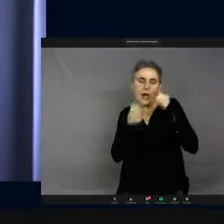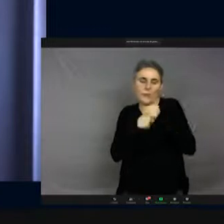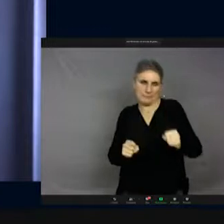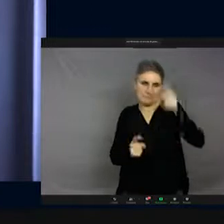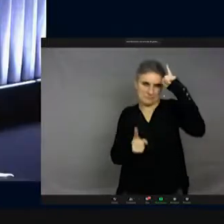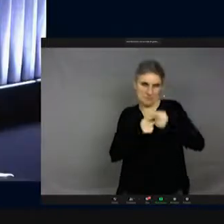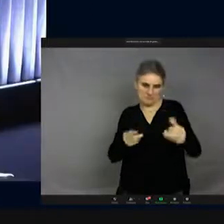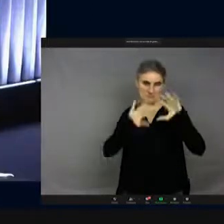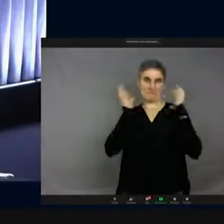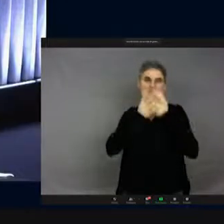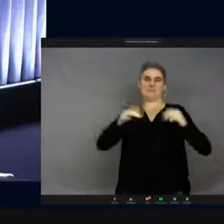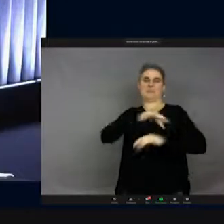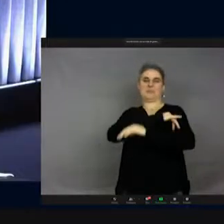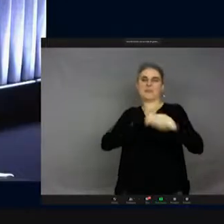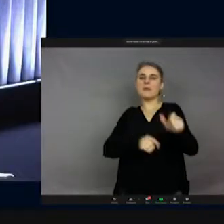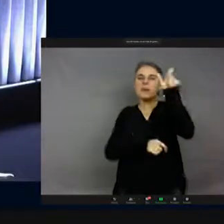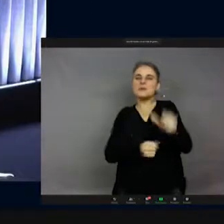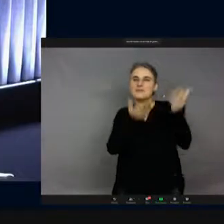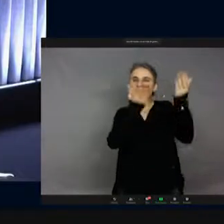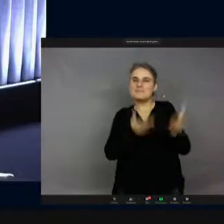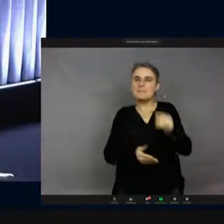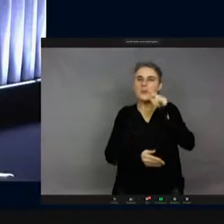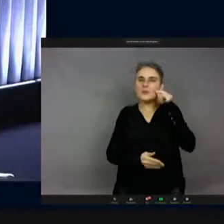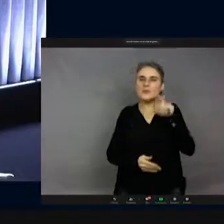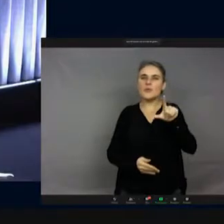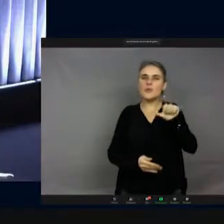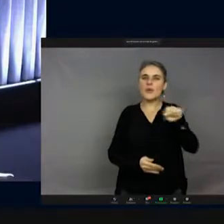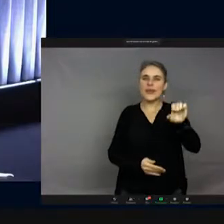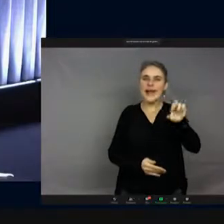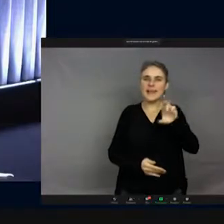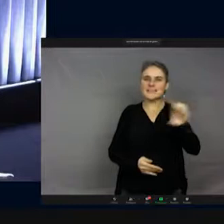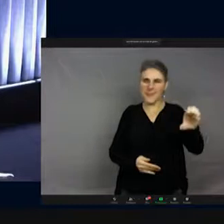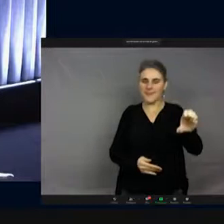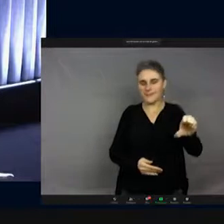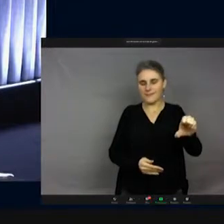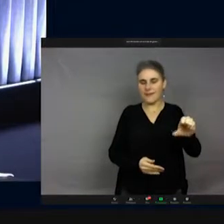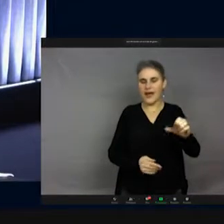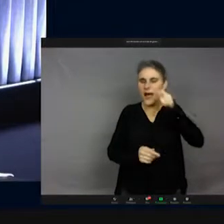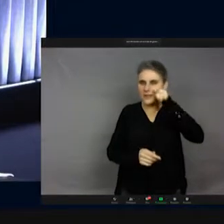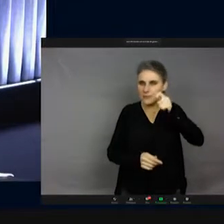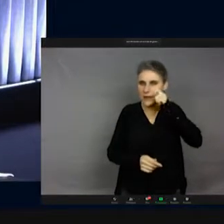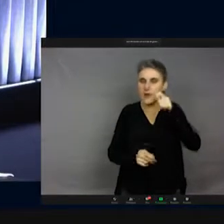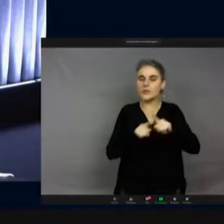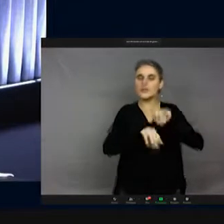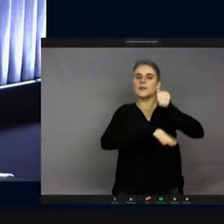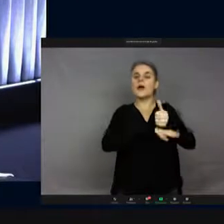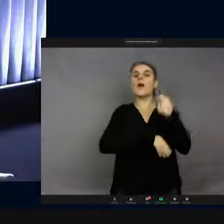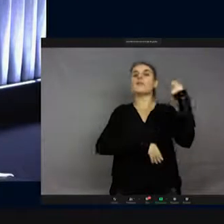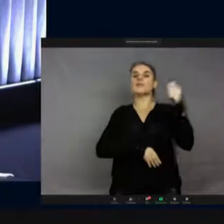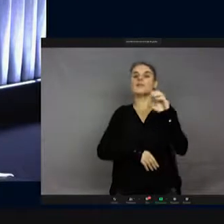François Lasserre, bonjour François, entomologiste et vice-président de l'OPI, c'est quoi l'OPI ? L'Office pour les insectes et leur environnement,